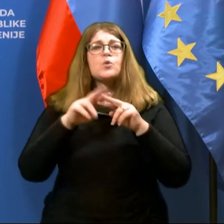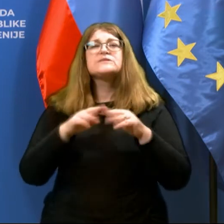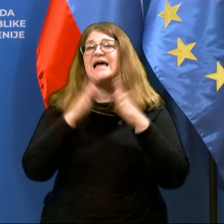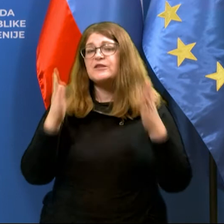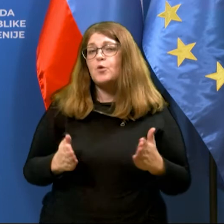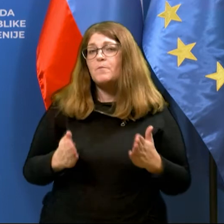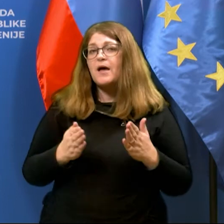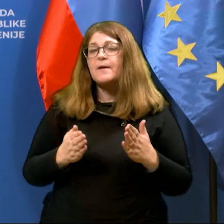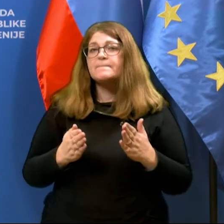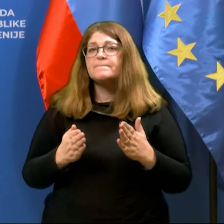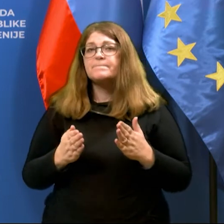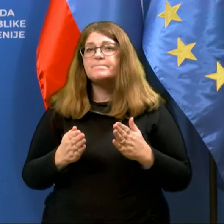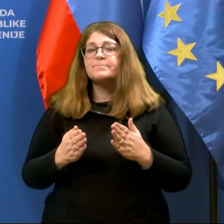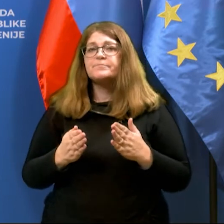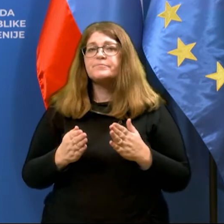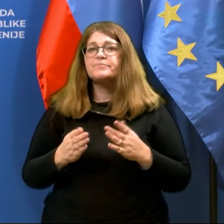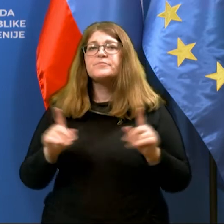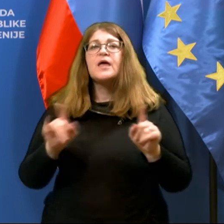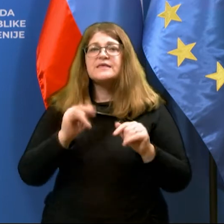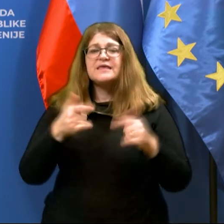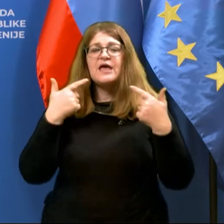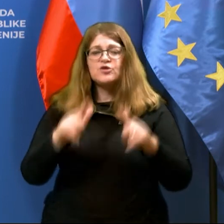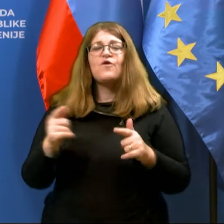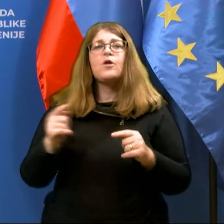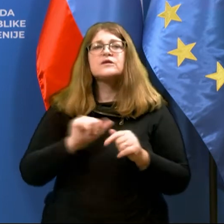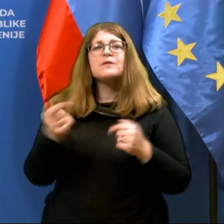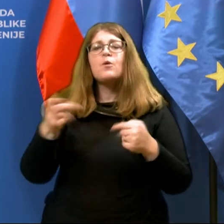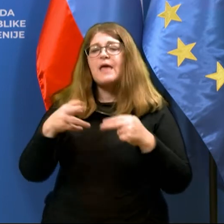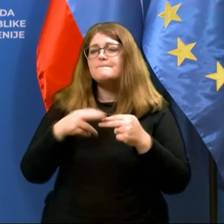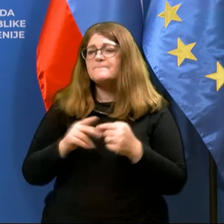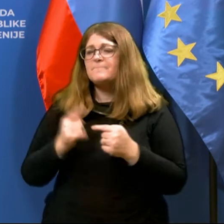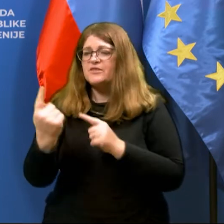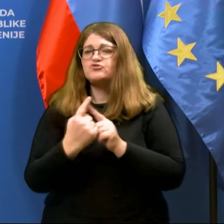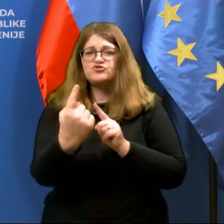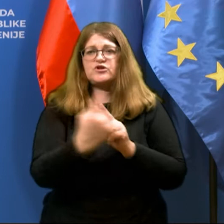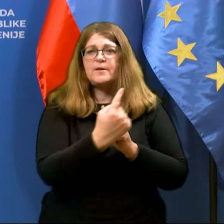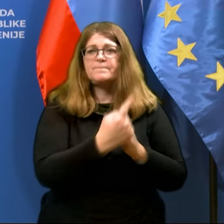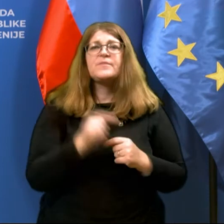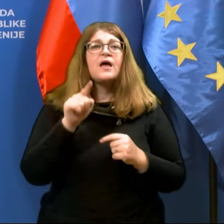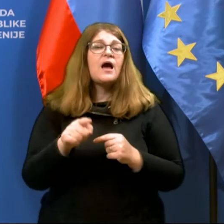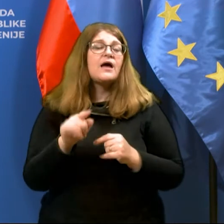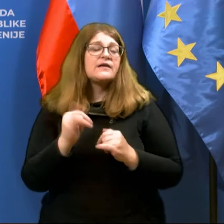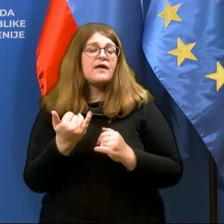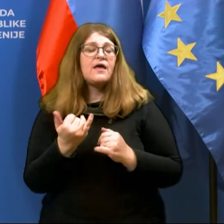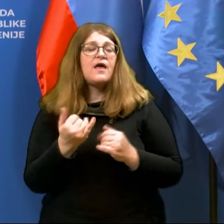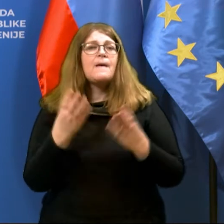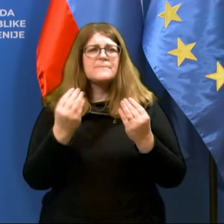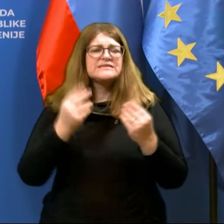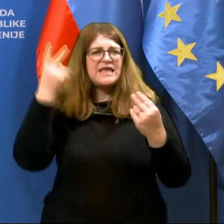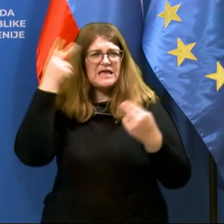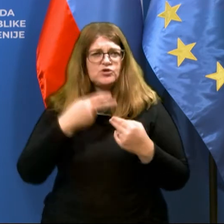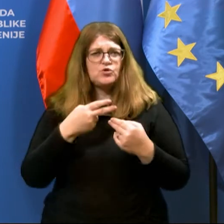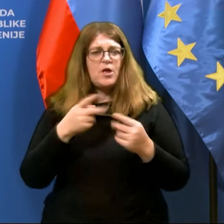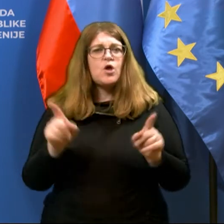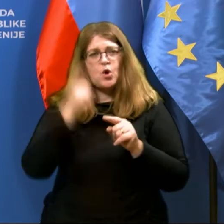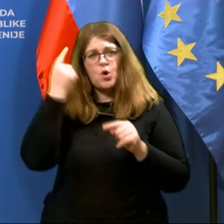ravno tako pa im je dovoljno prihajati le do najbližjih in najnudnejših storitev, kar pa je ne nazadnje. Predvsem je razumljiva, kot